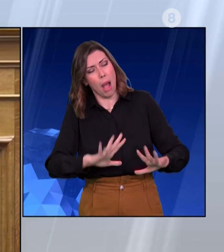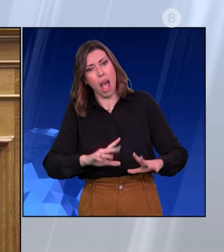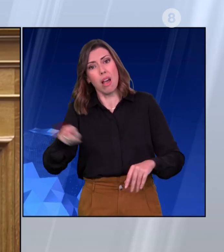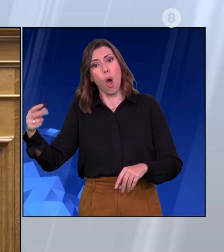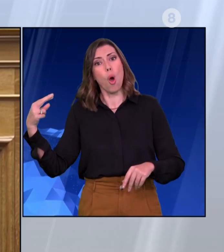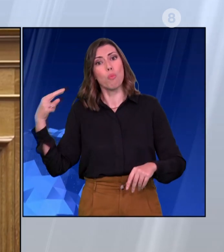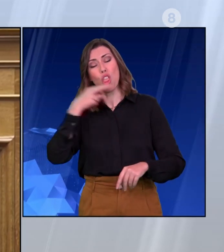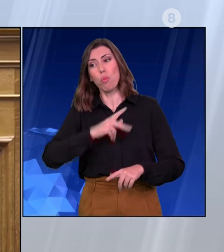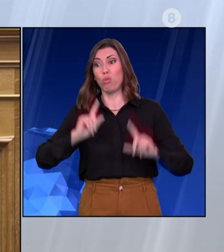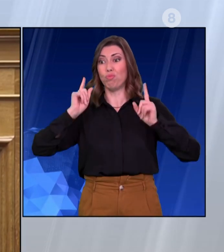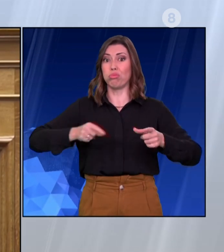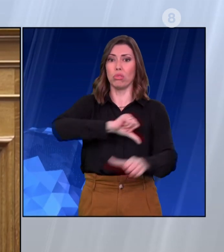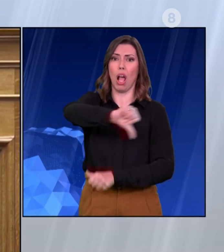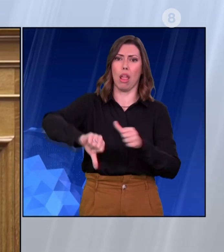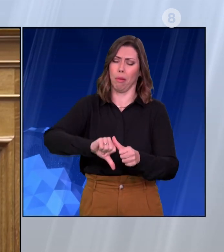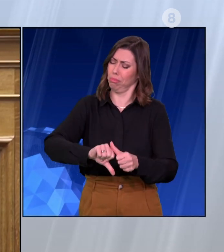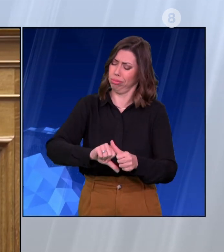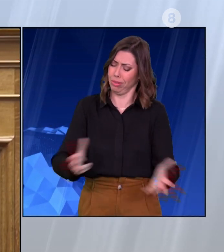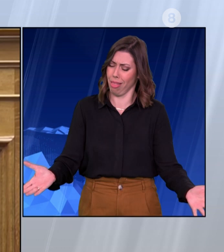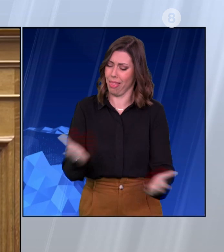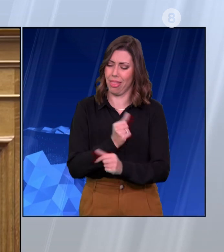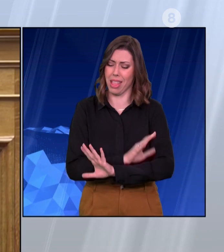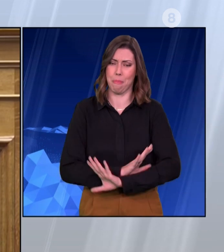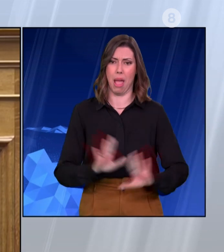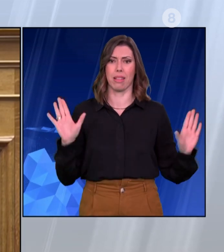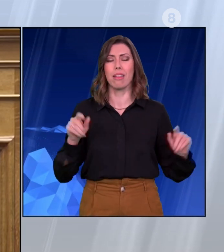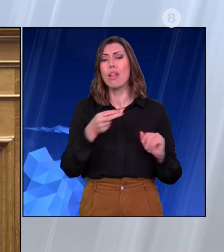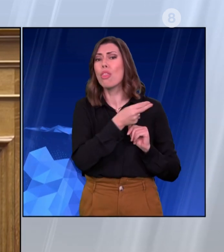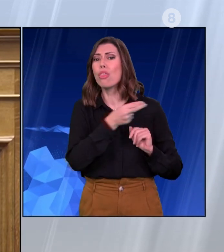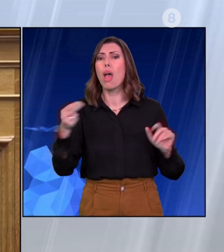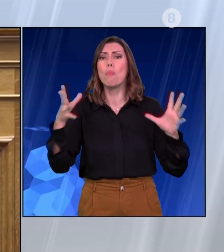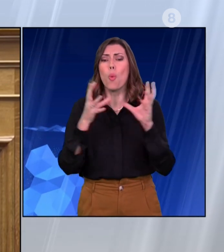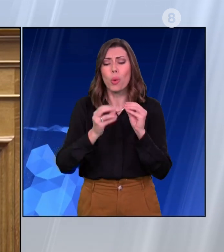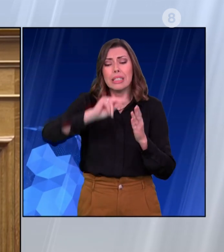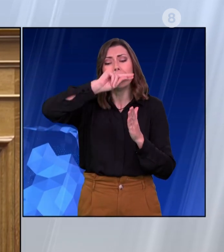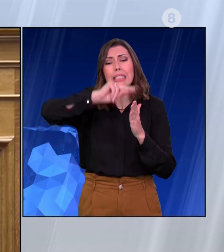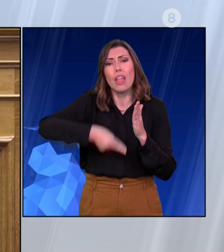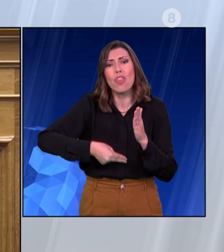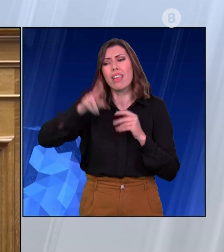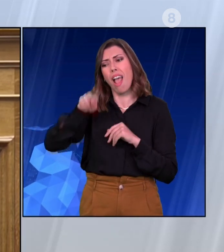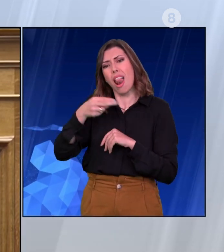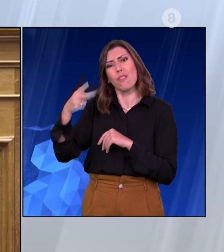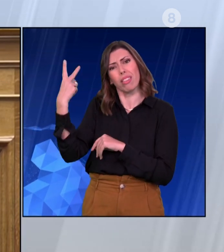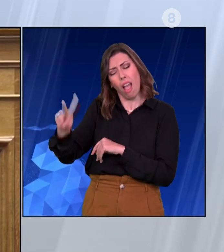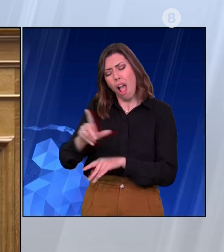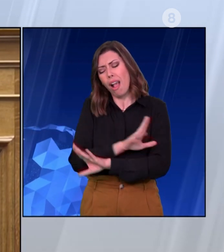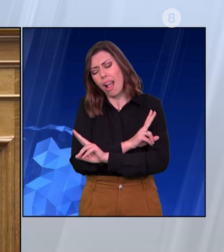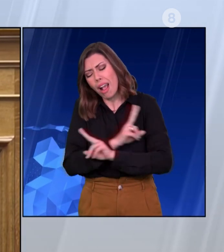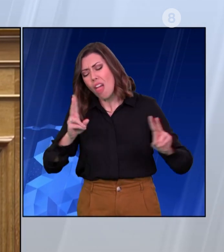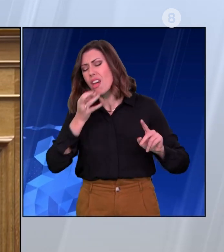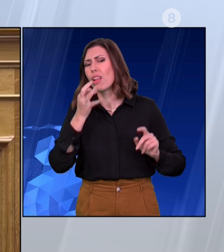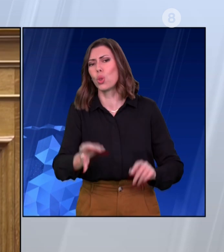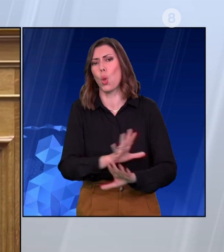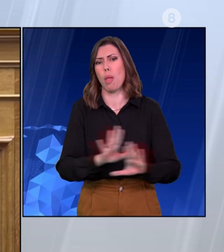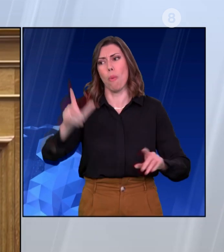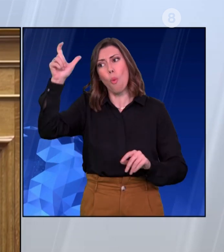Η θέση της κυβέρνησης σχετικά με τις συνθήκες του Λουζάνης είναι απολύτως σαφής. Εκφράστηκε καθαρότατα από τον πρωθυπουργός της